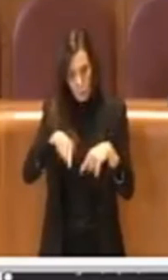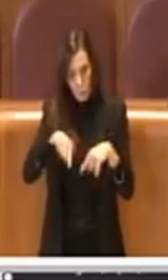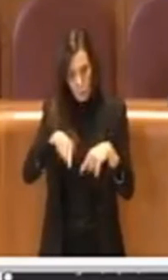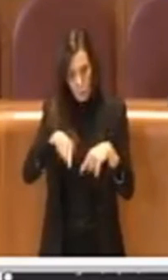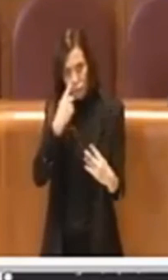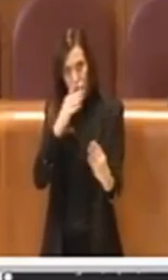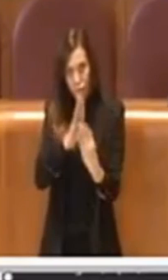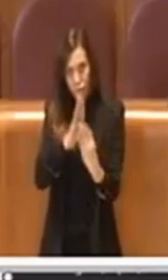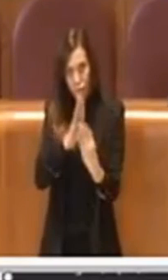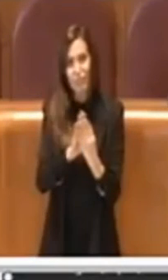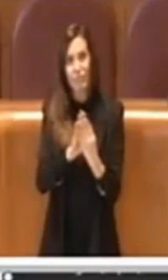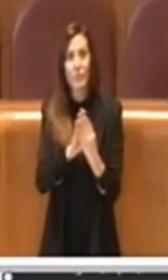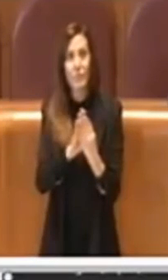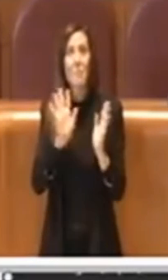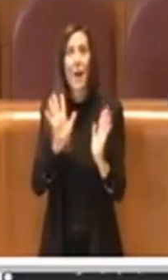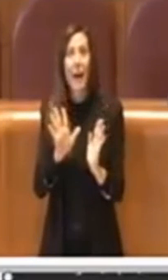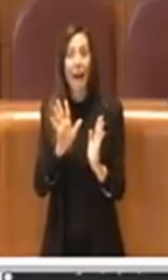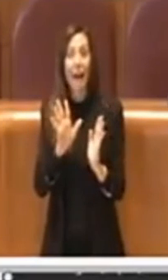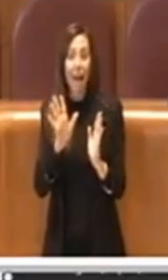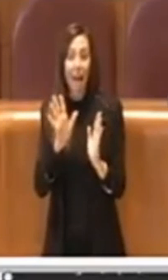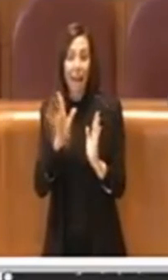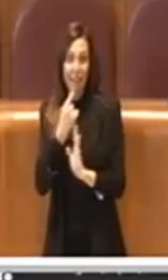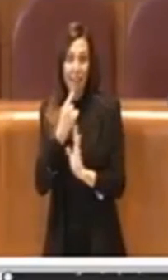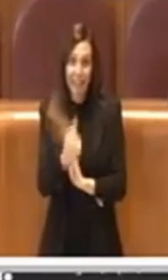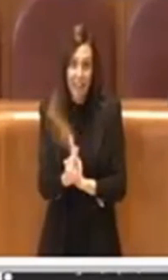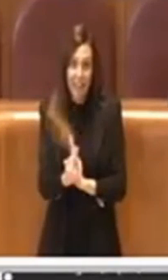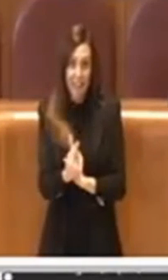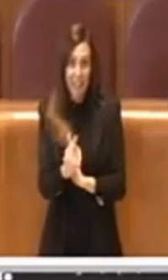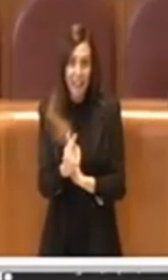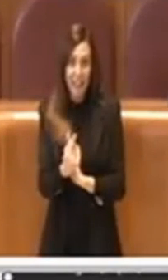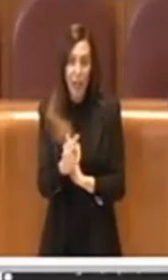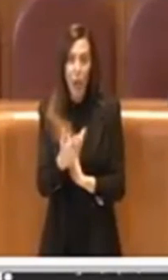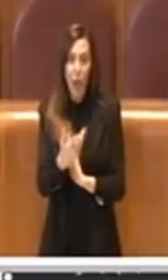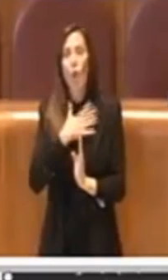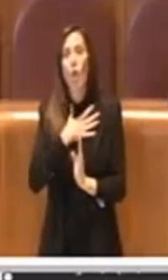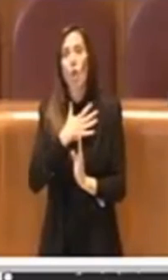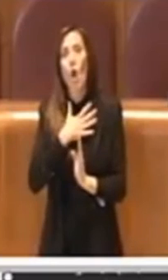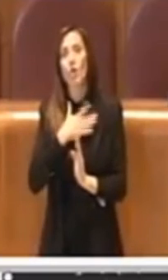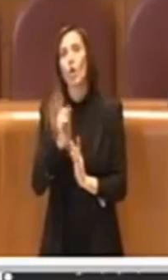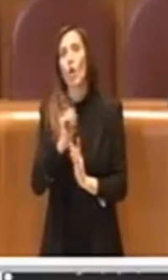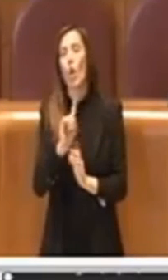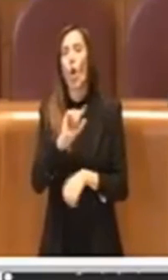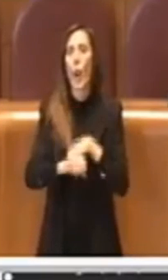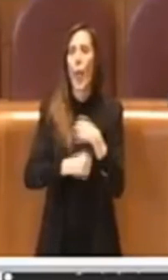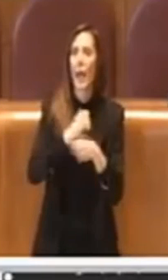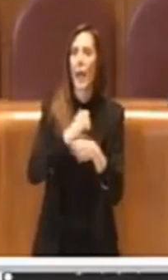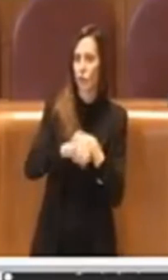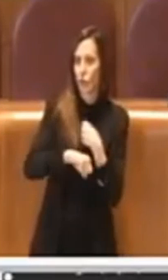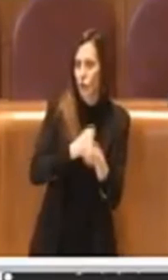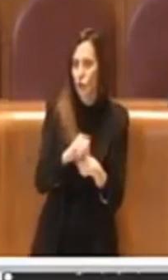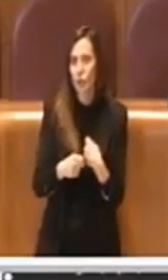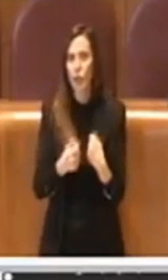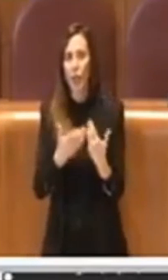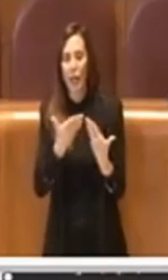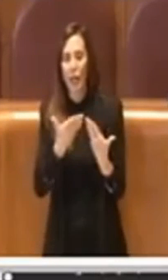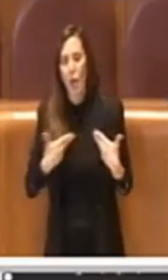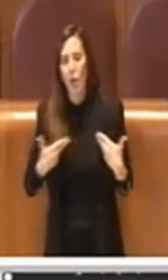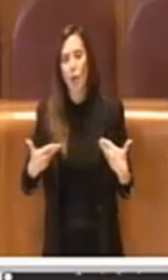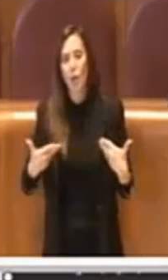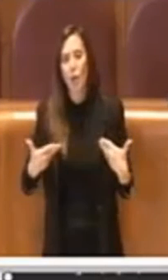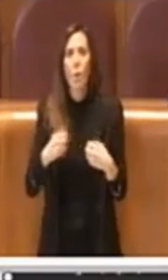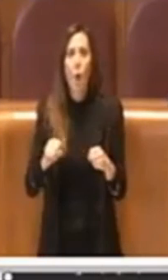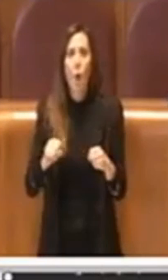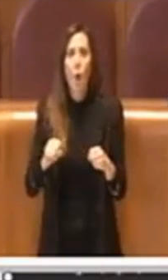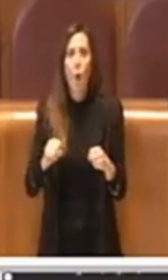determinazione, ma da qui a dire che il nostro non agire, che noi siamo la causa